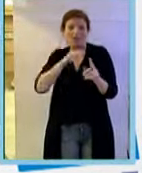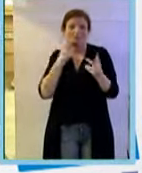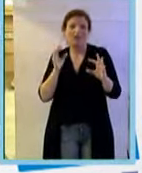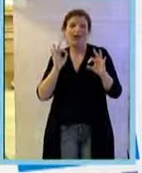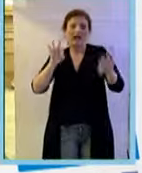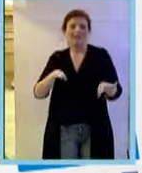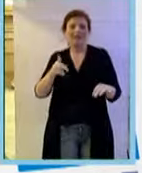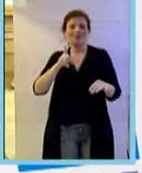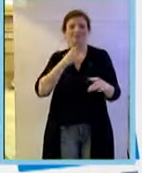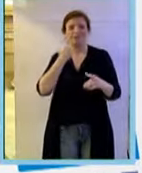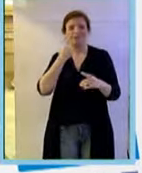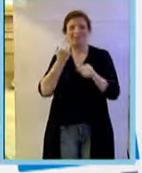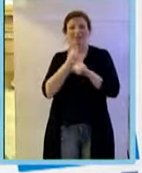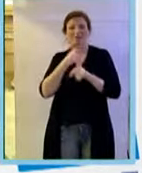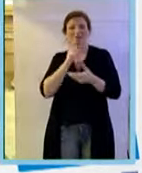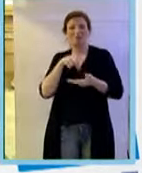arrivato il mio contributo.